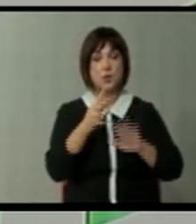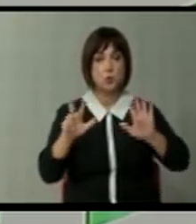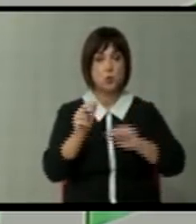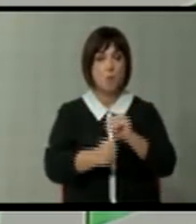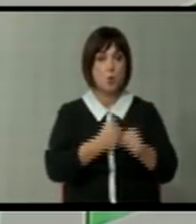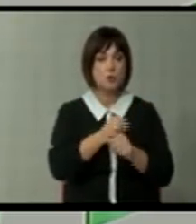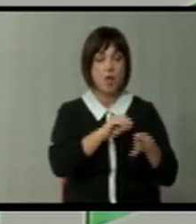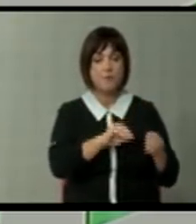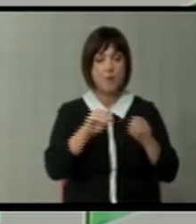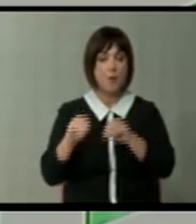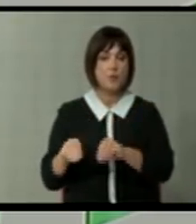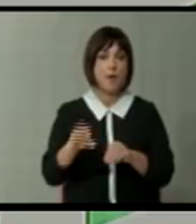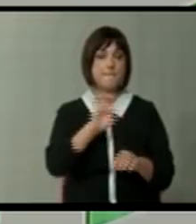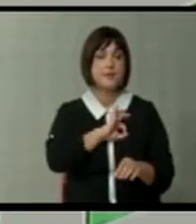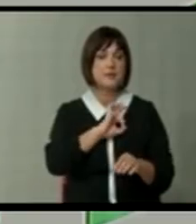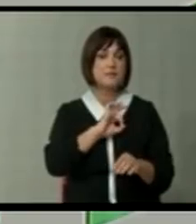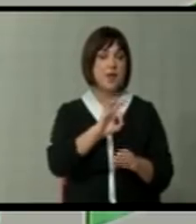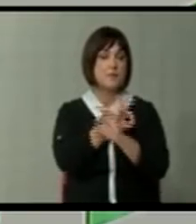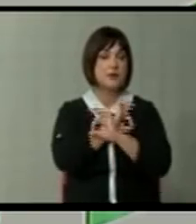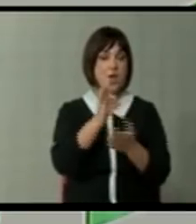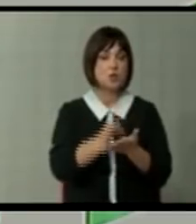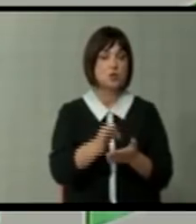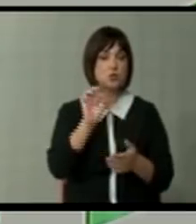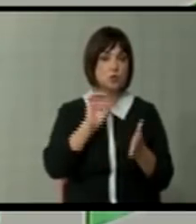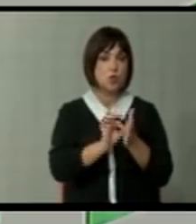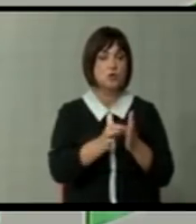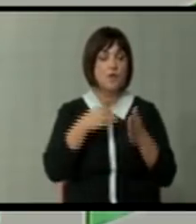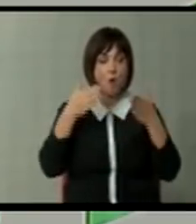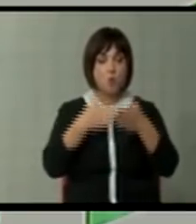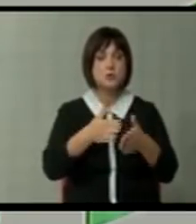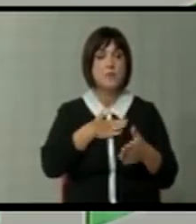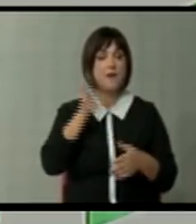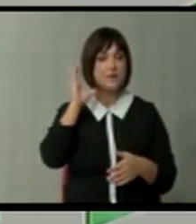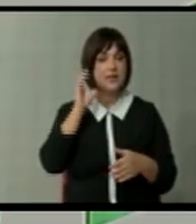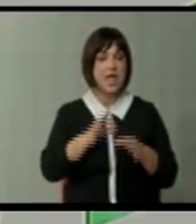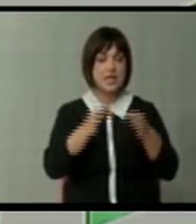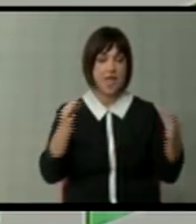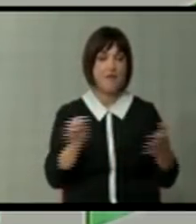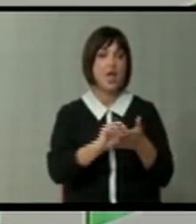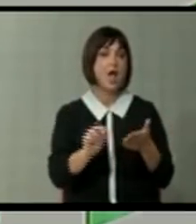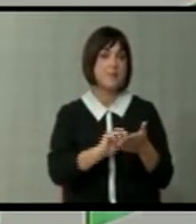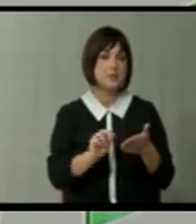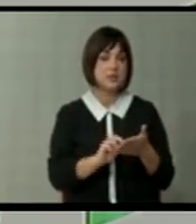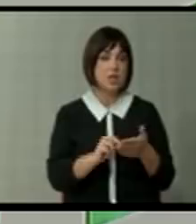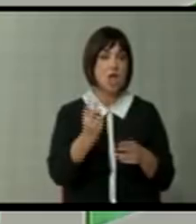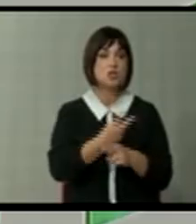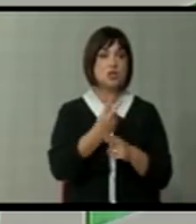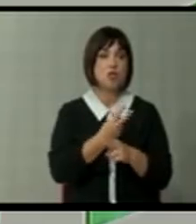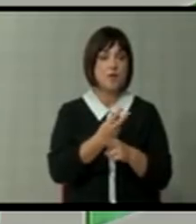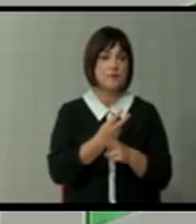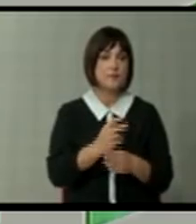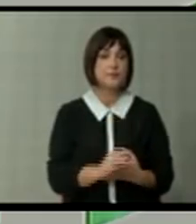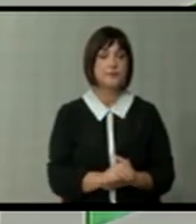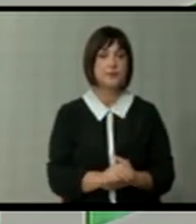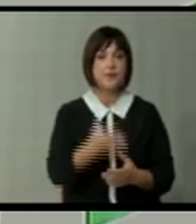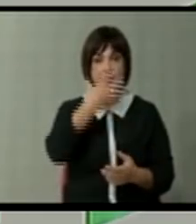да се поместим од въртматата точка. Ние цело време во фокус имаме владата, јавната администрација, државата едноставно.